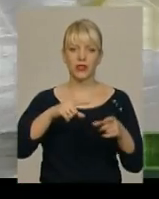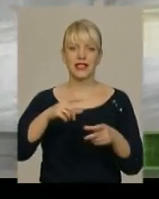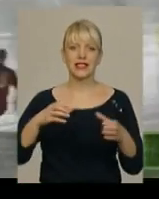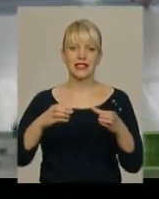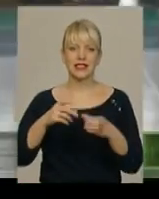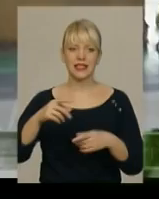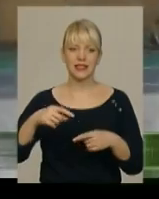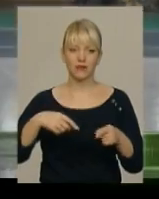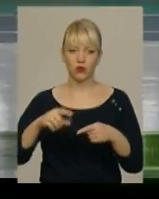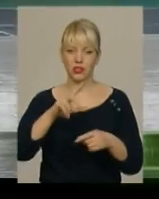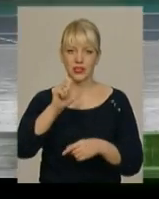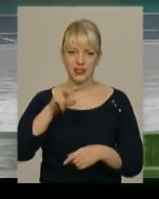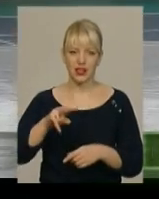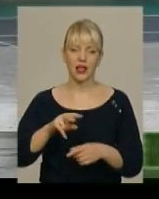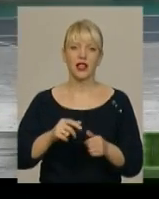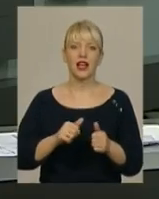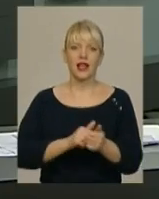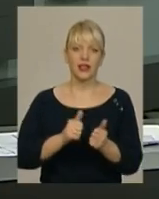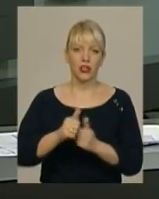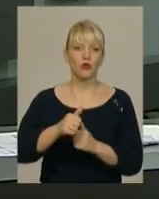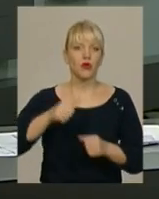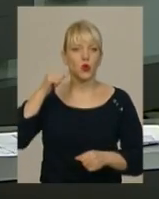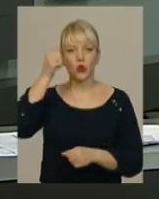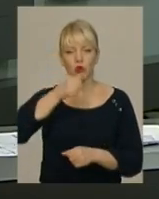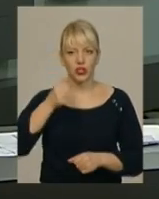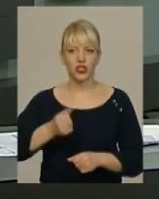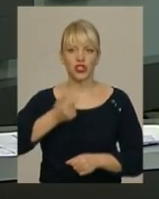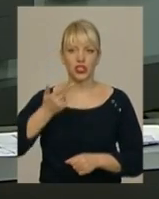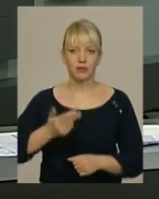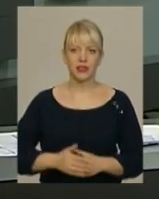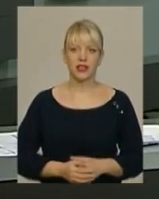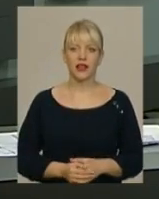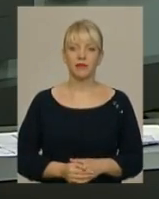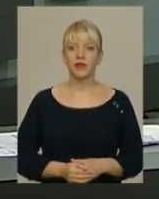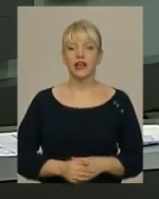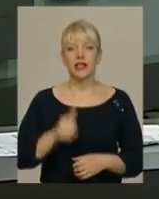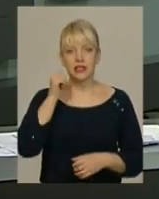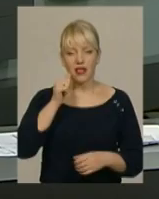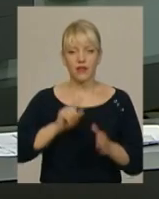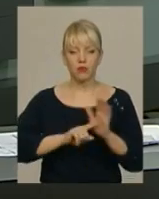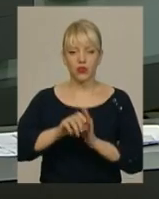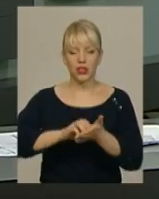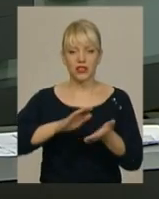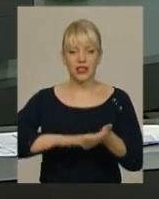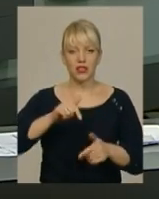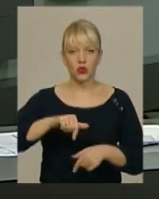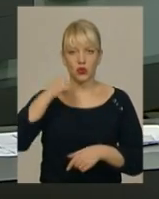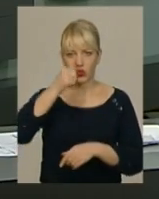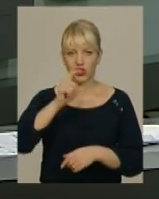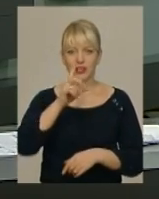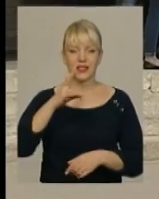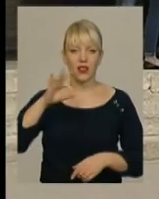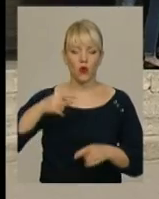лідирують минулорічні призери. Завтра, 6 лютого, розпочинається реєстрація на цьогорічне ЗНО.